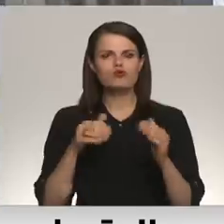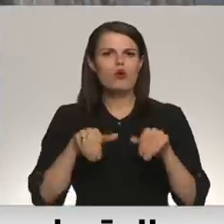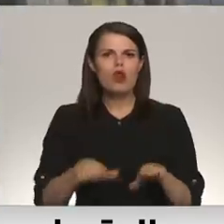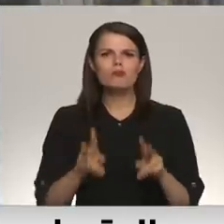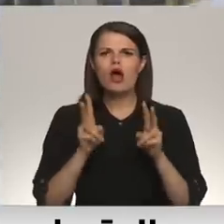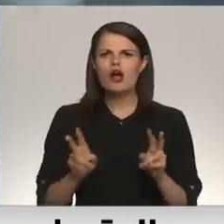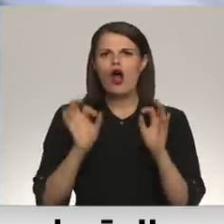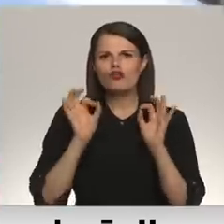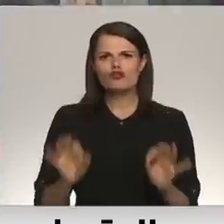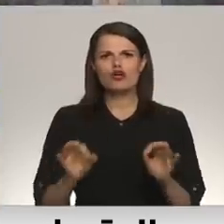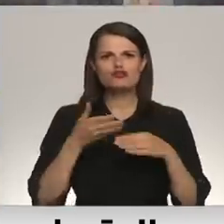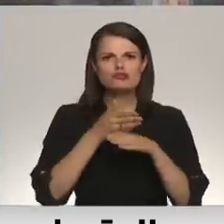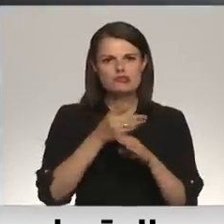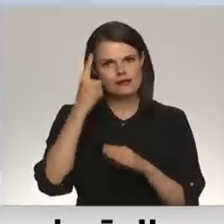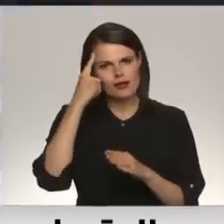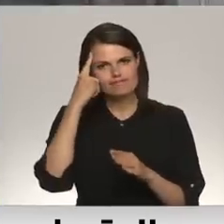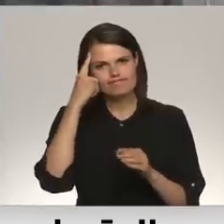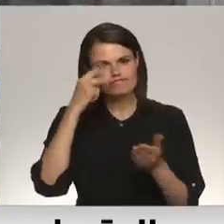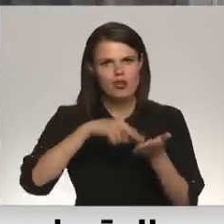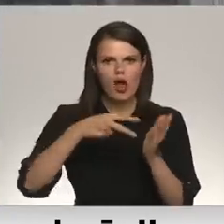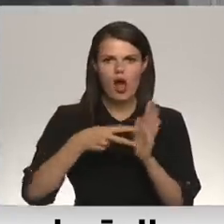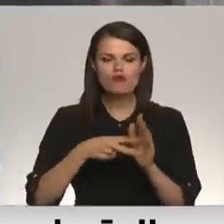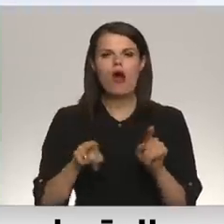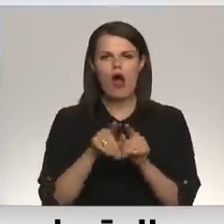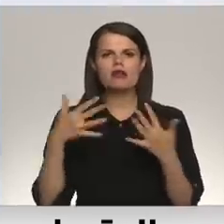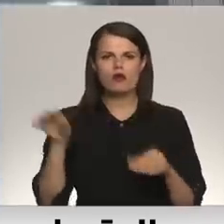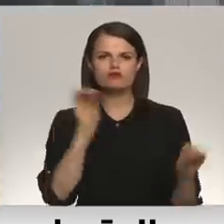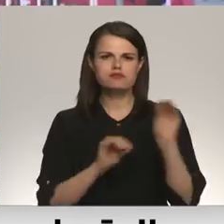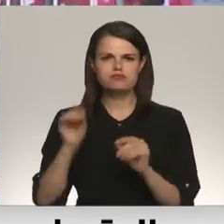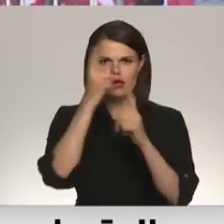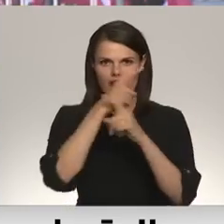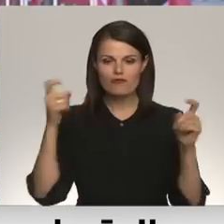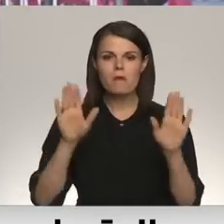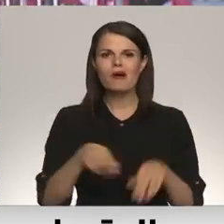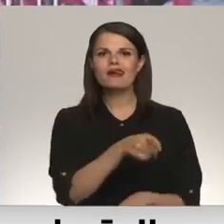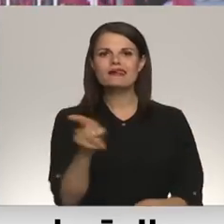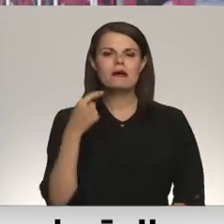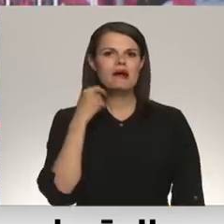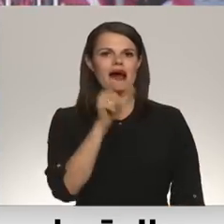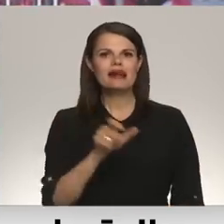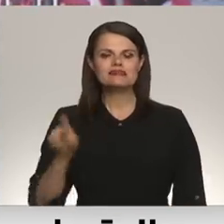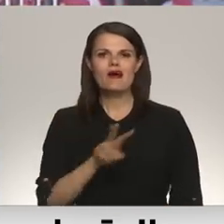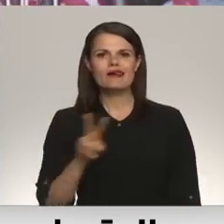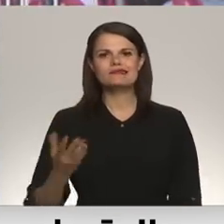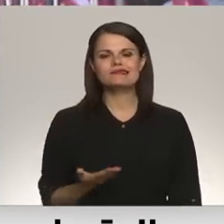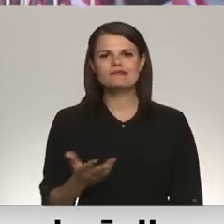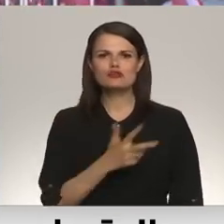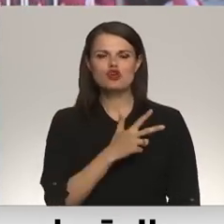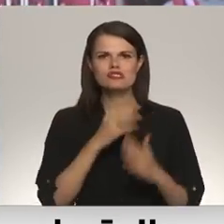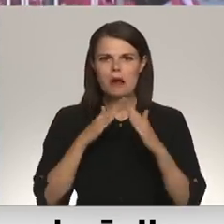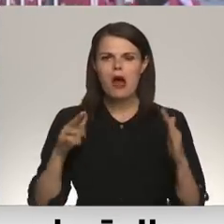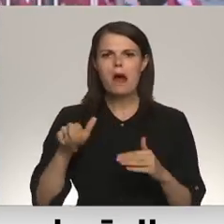kā tieši šos resursus sadalīt. Esot arī apkopoti informāciju par tiem rīdziniekiem, kas dzīvo sociālajās mājās